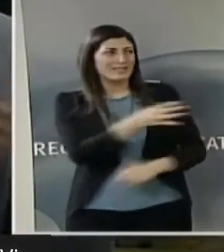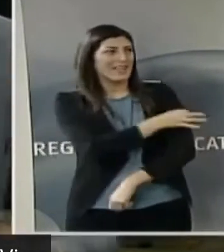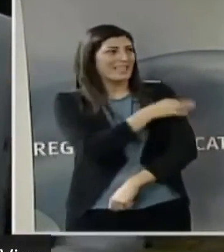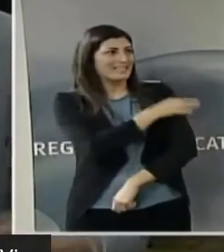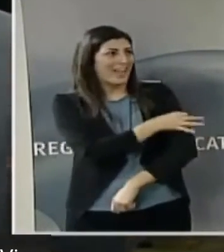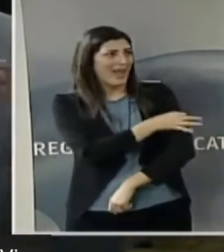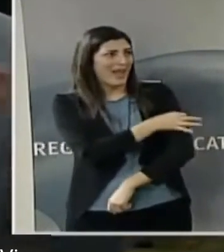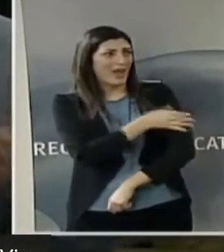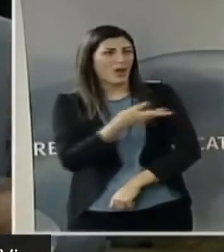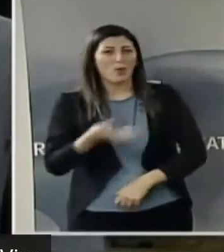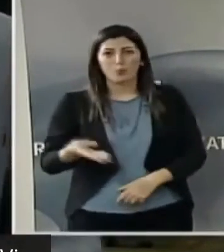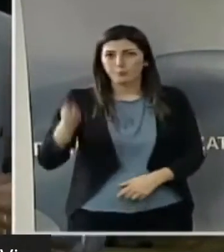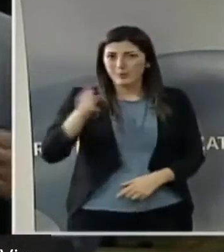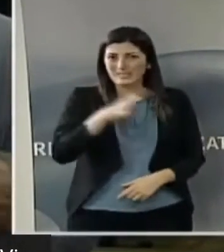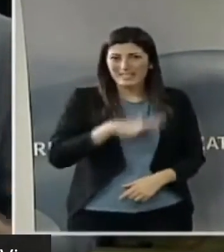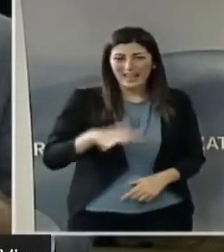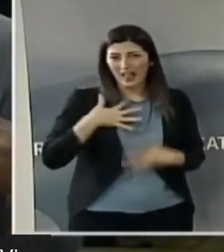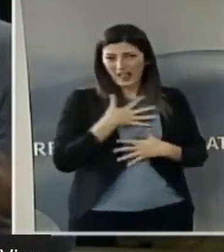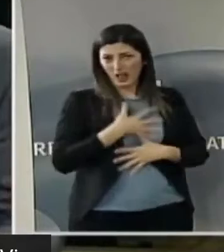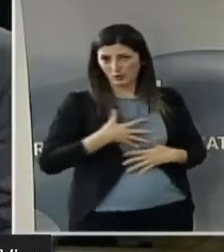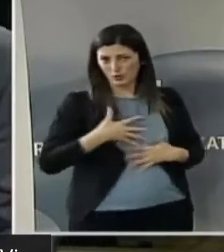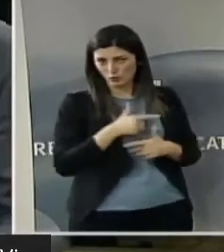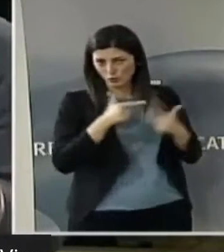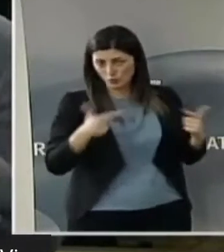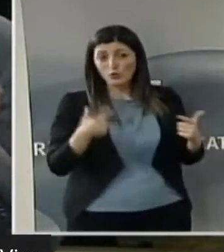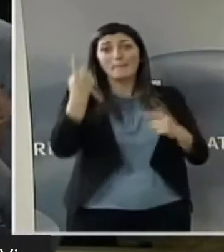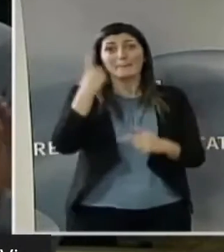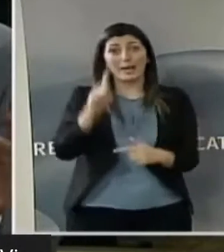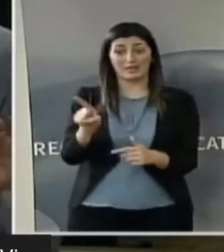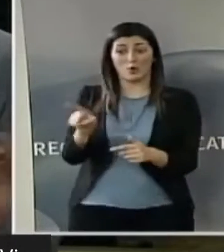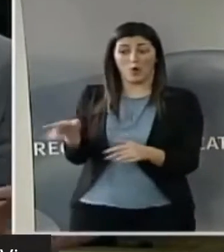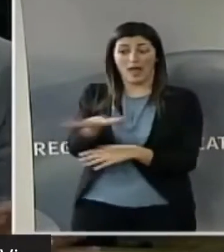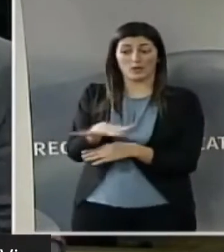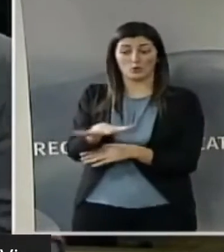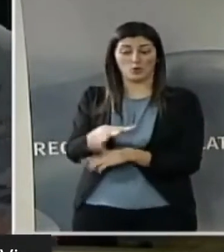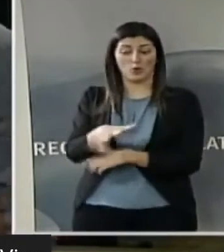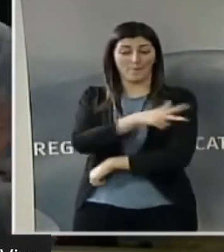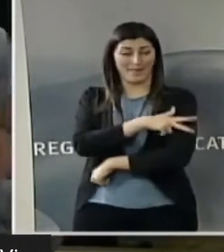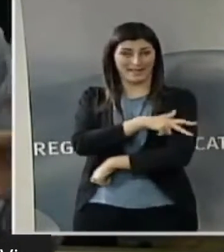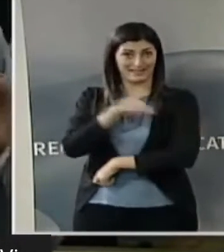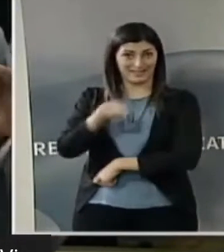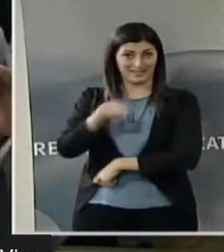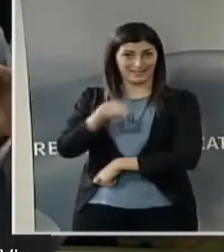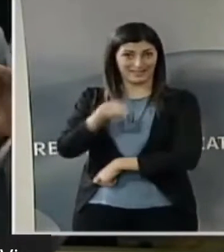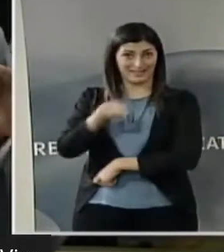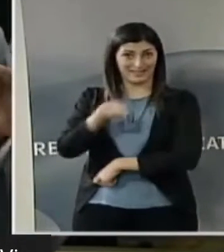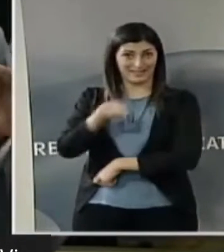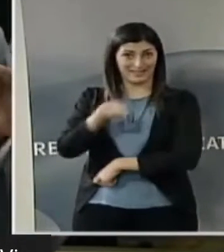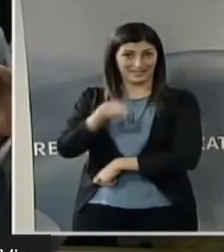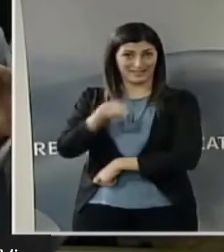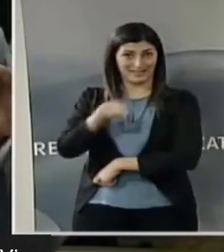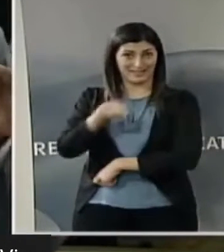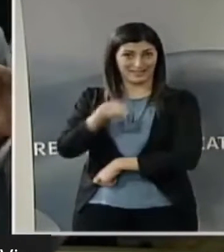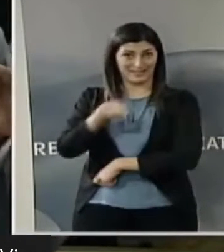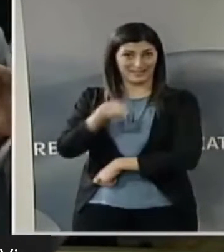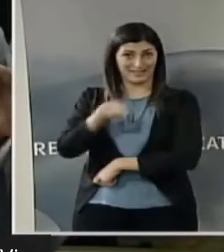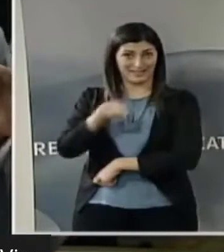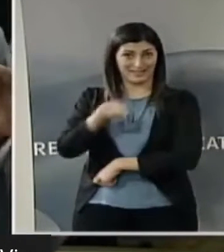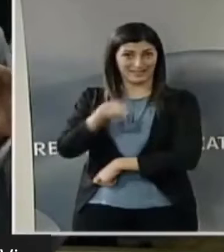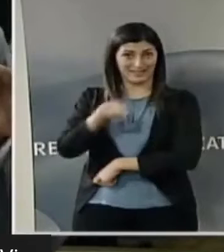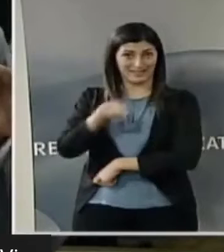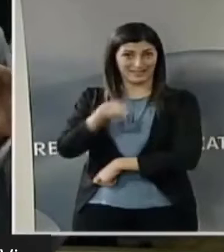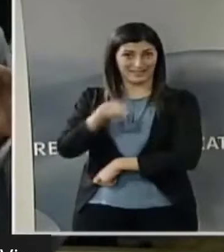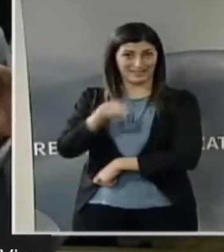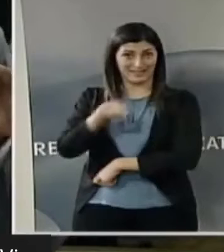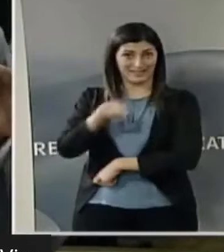lucana, in particolare in provincia di Matera, e i dati che voi ci dovreste dare, e che